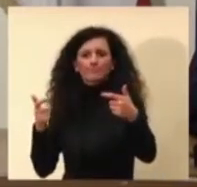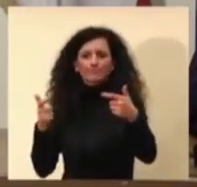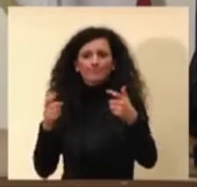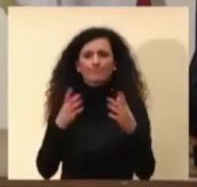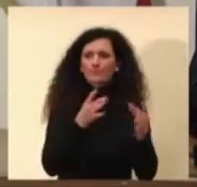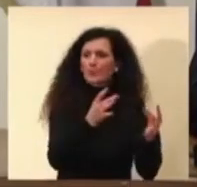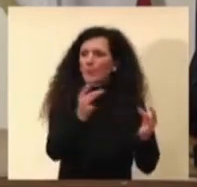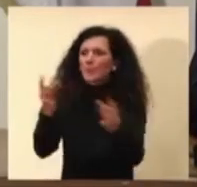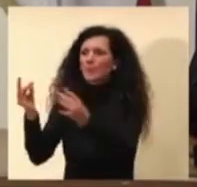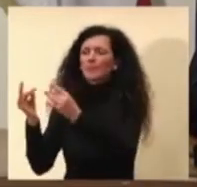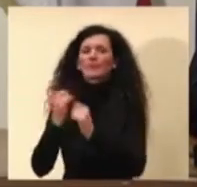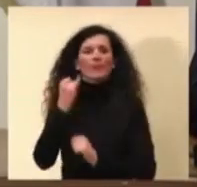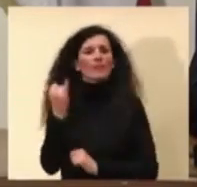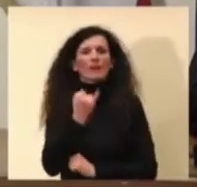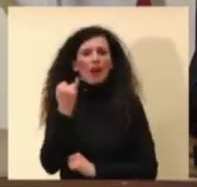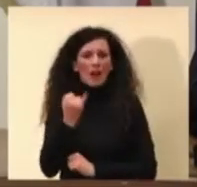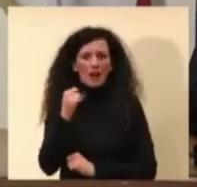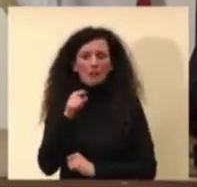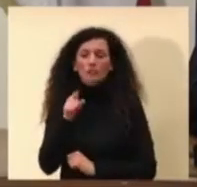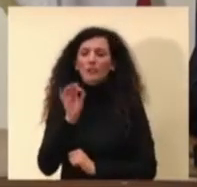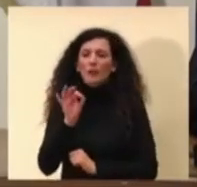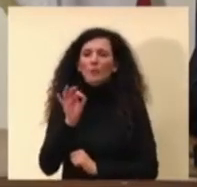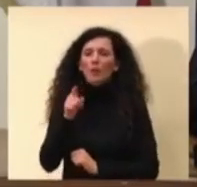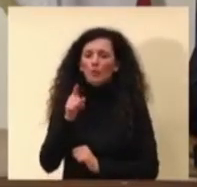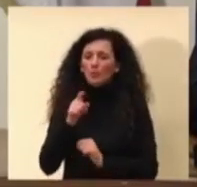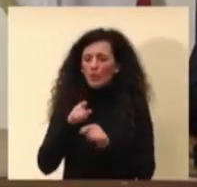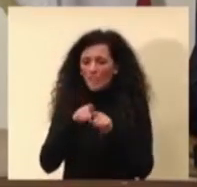circolanti sino ad ora,